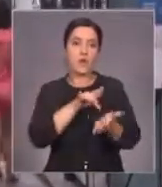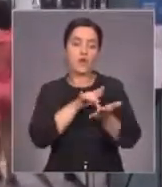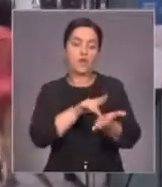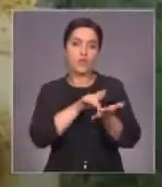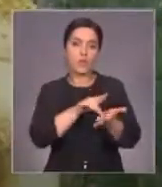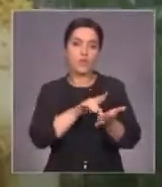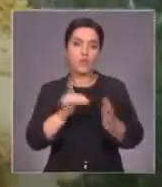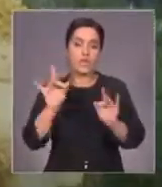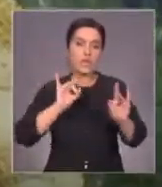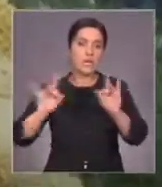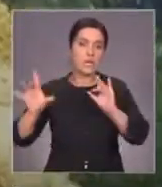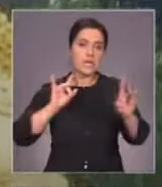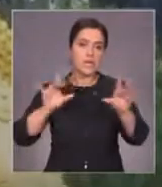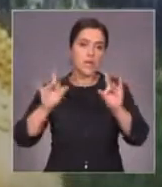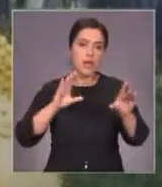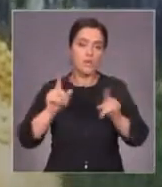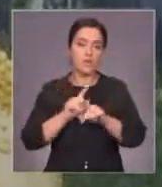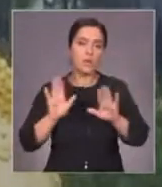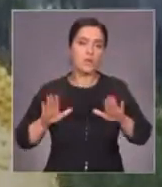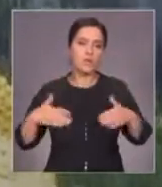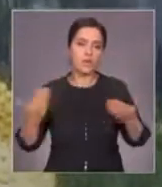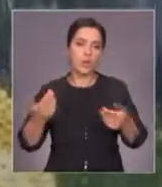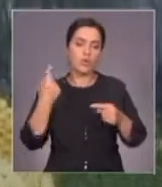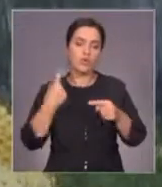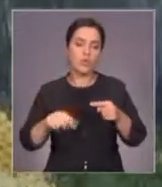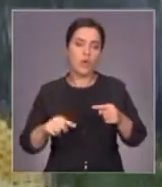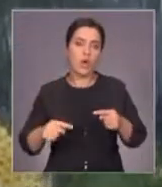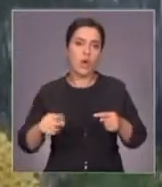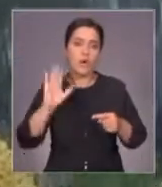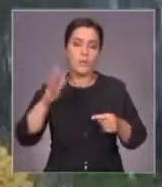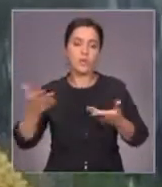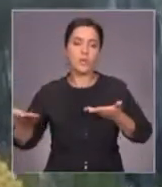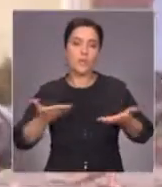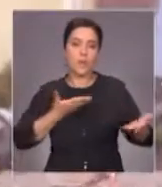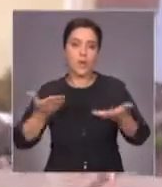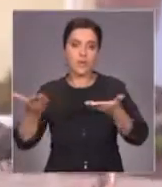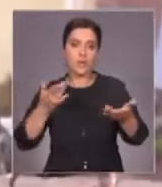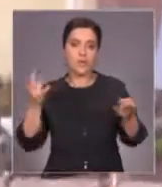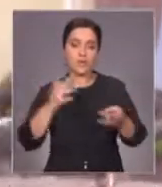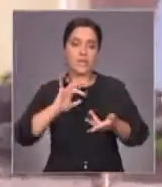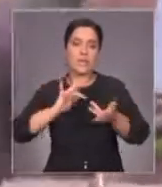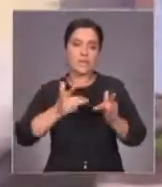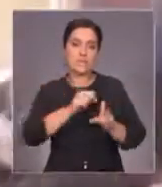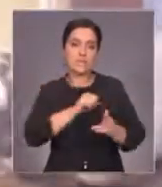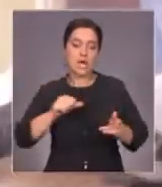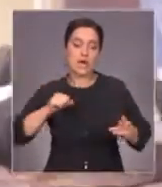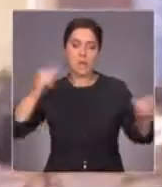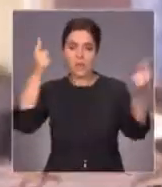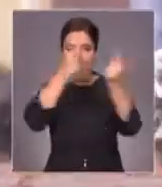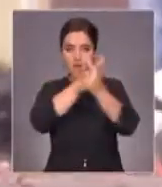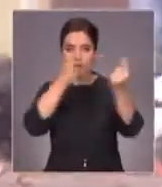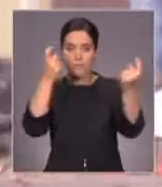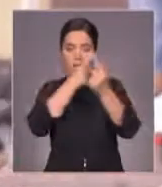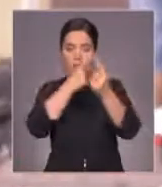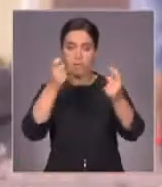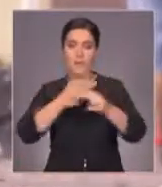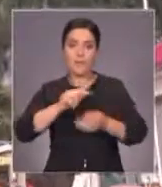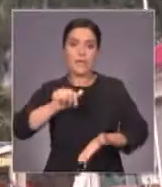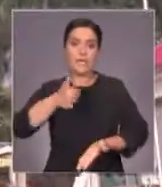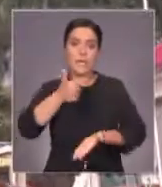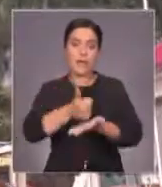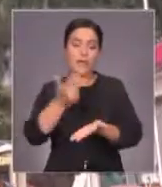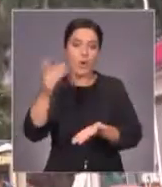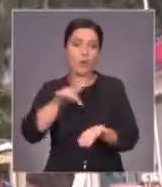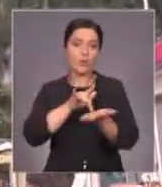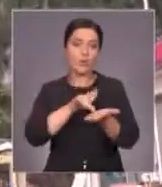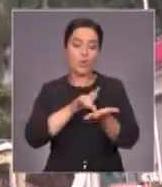направленных на рекламу туризма, предложив искать инновационные подходы и широко использовать социальные сети. Но глава ведомства по развитию туризма считает, что нужны